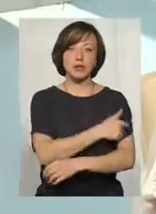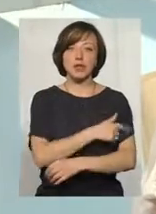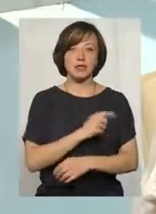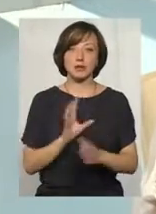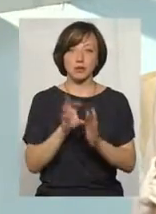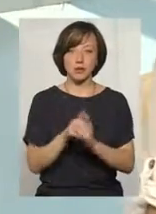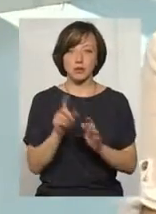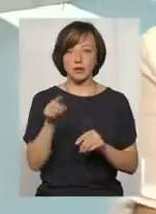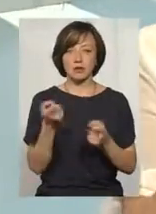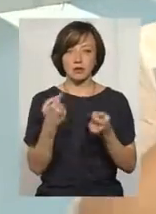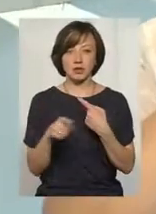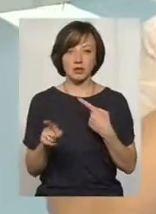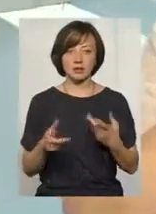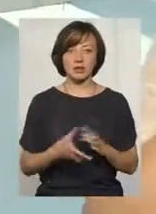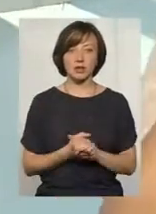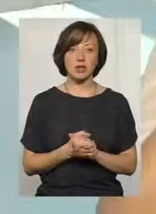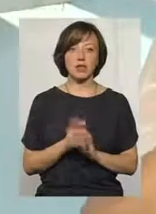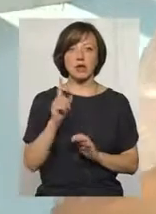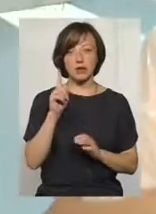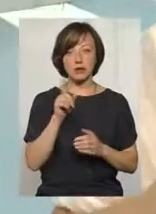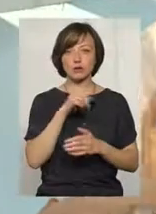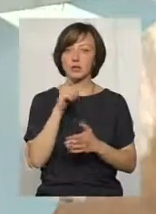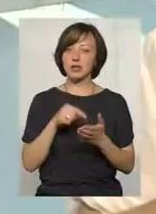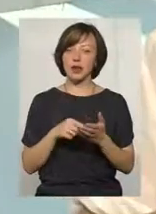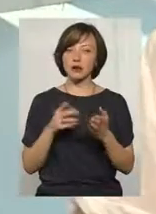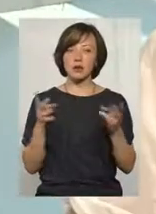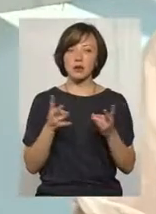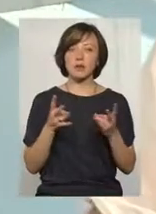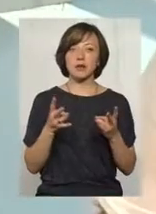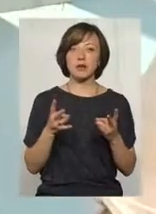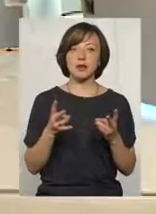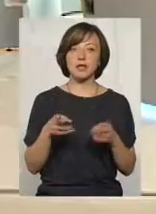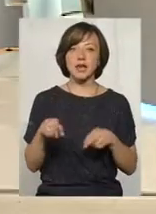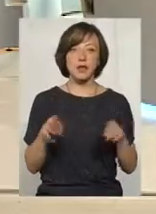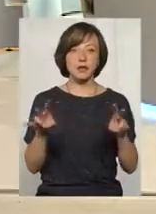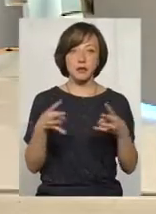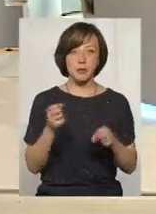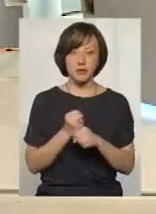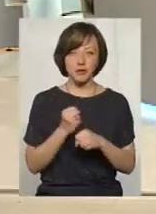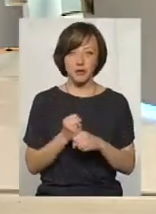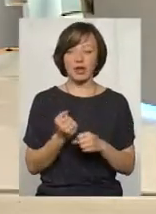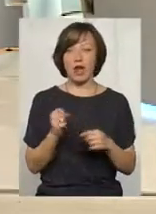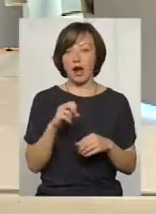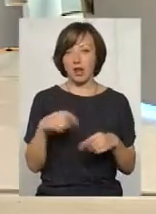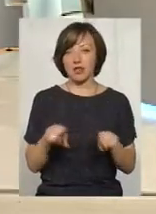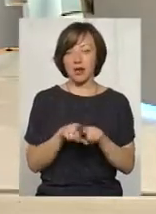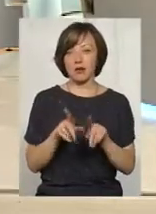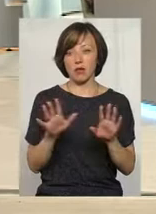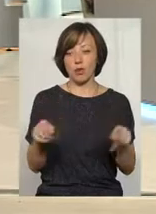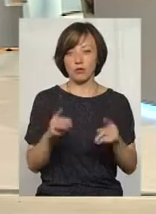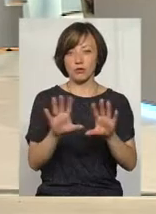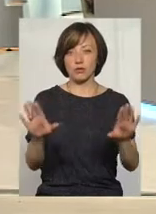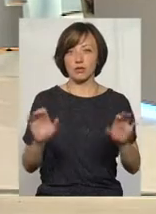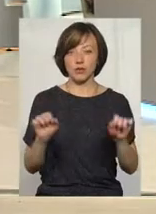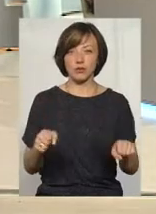пішли, все-таки, там, ну, і то питання. Хіба що треба тільки скальпелем працювати, тоді не пішли. А так організовувати, то все,